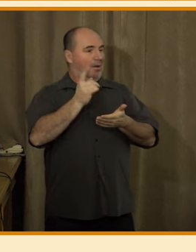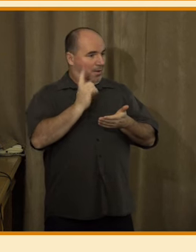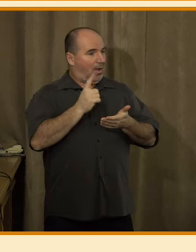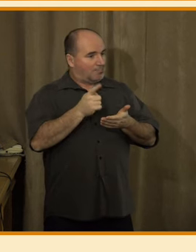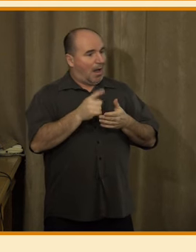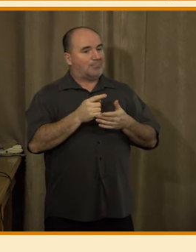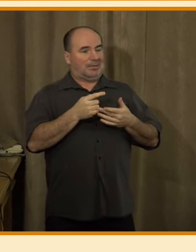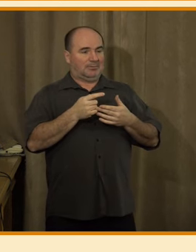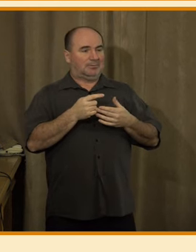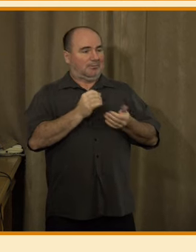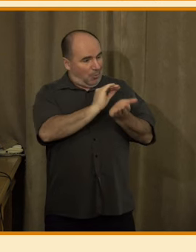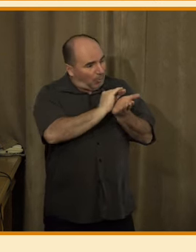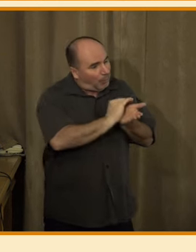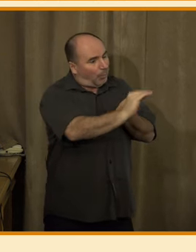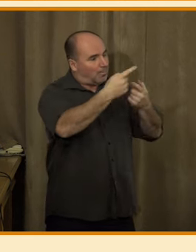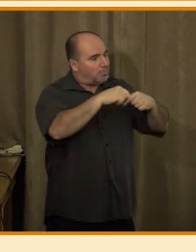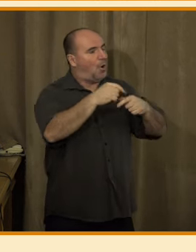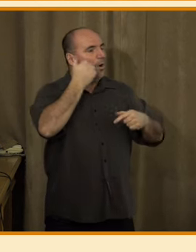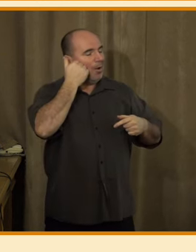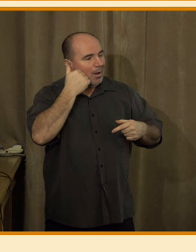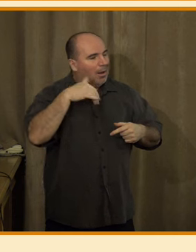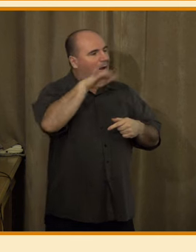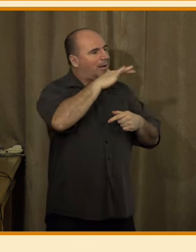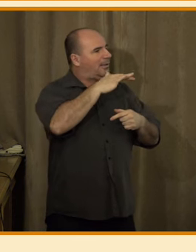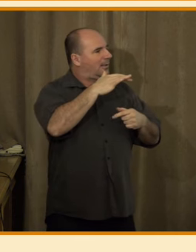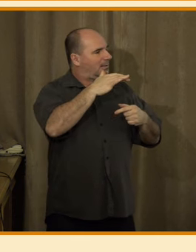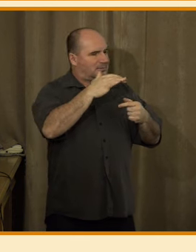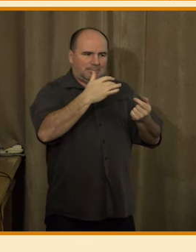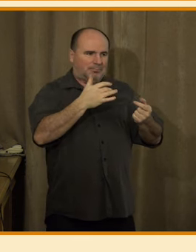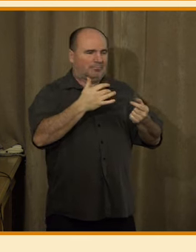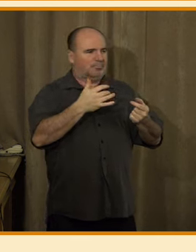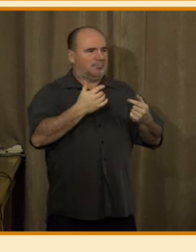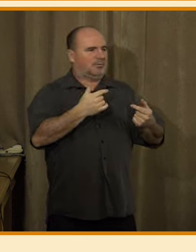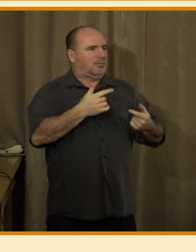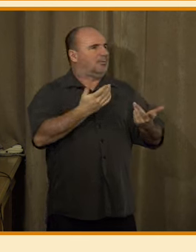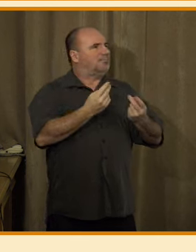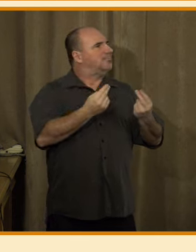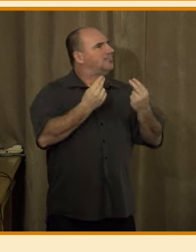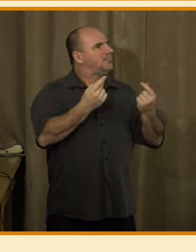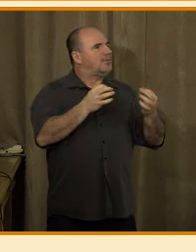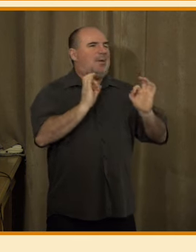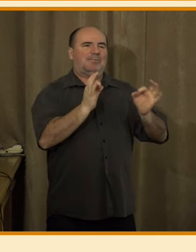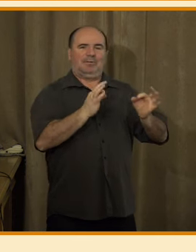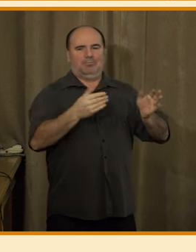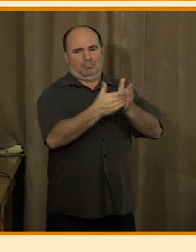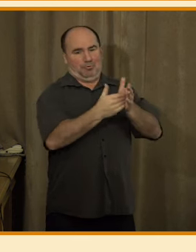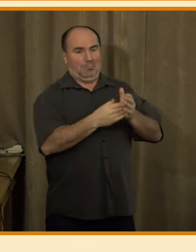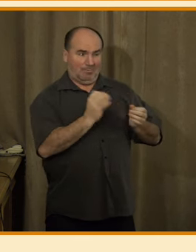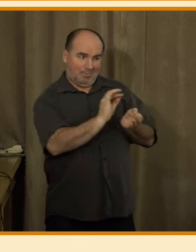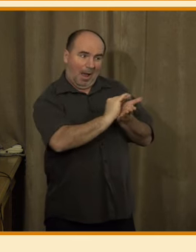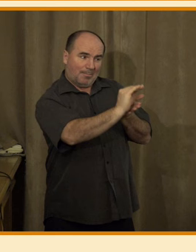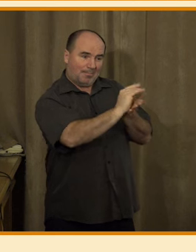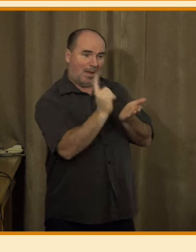vyloučením. Tak, pokud jde o otázku svobody projevu na internetu, tak vidíte, že poměrně